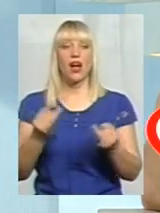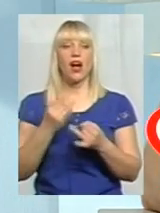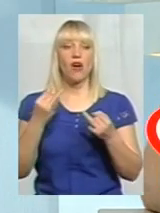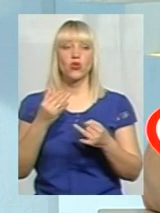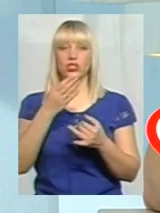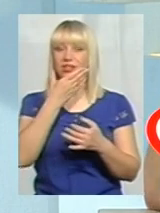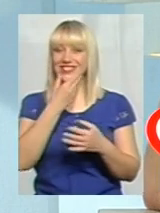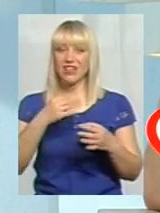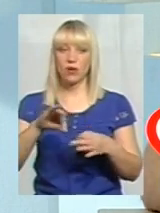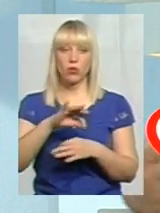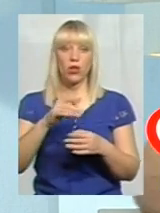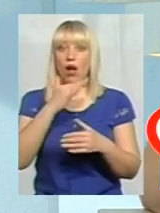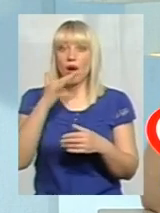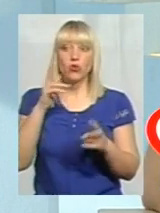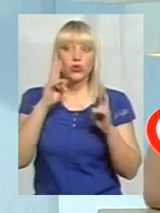прийти, не знають.